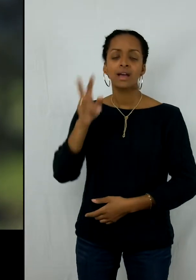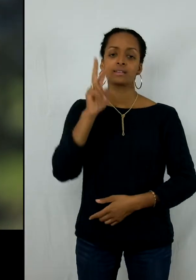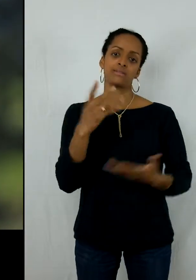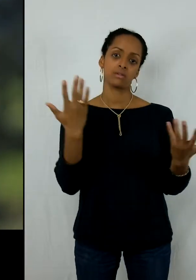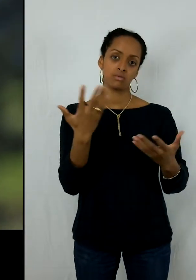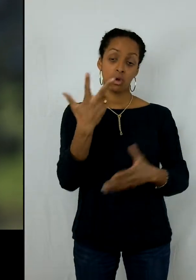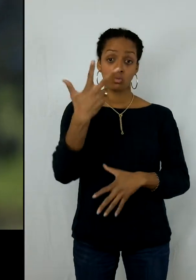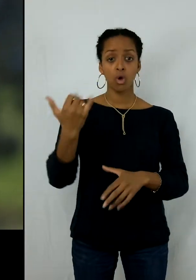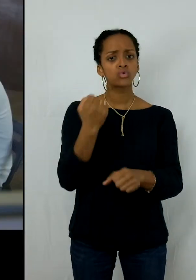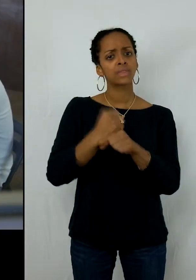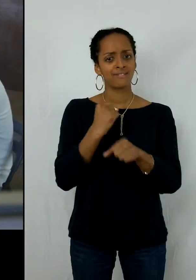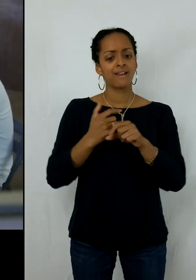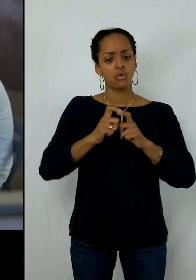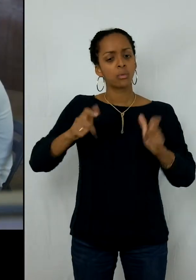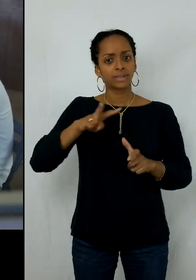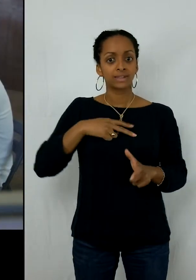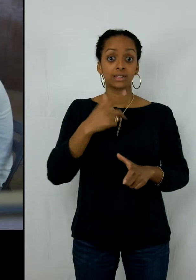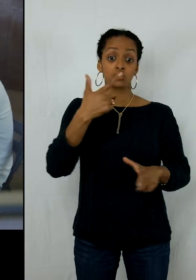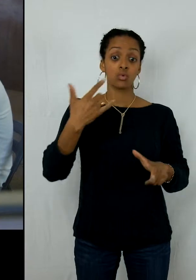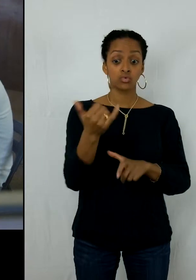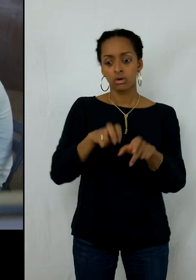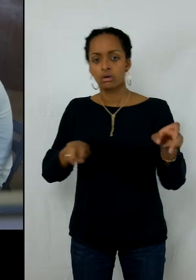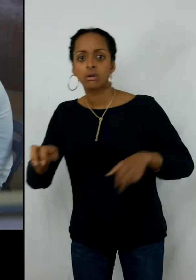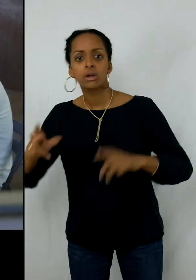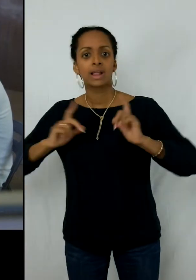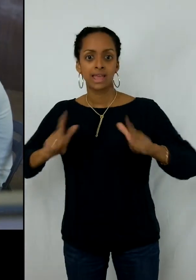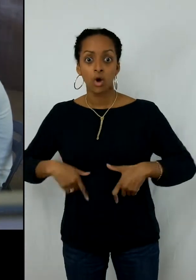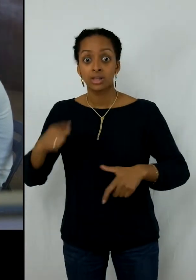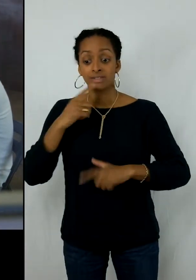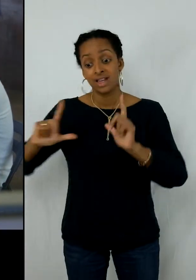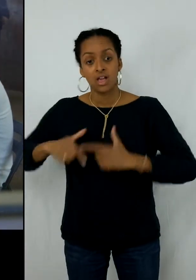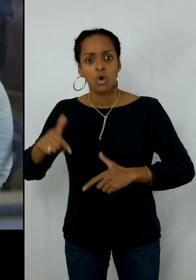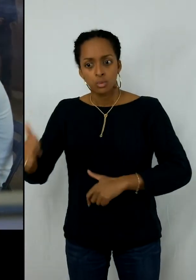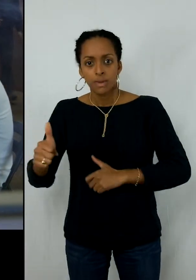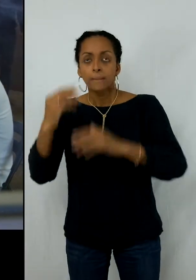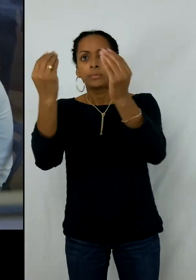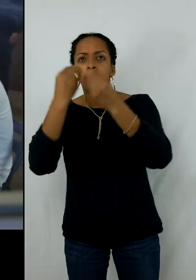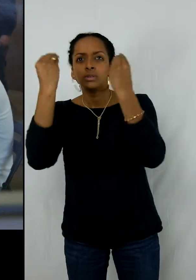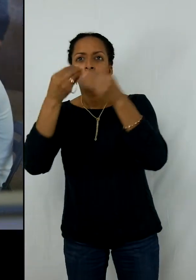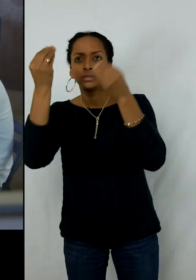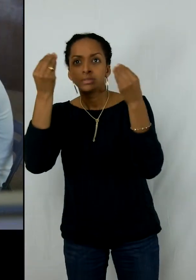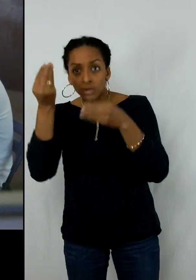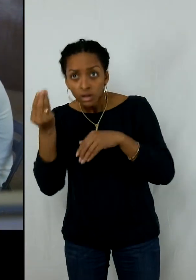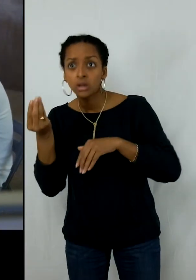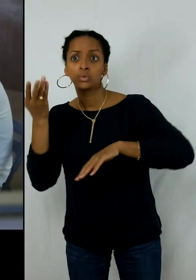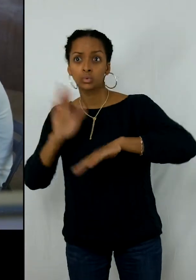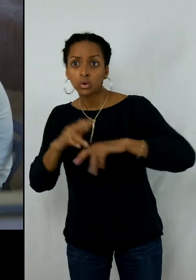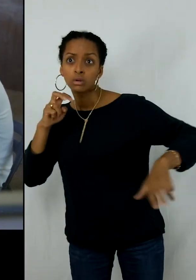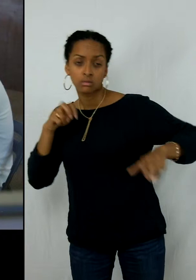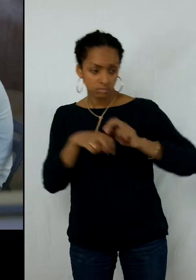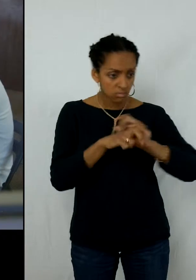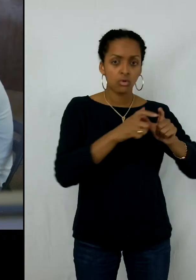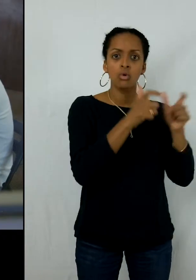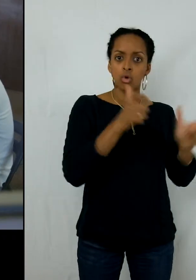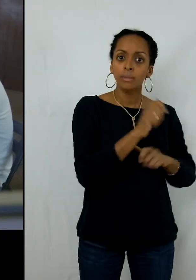apprend des choses qu'il va pouvoir réutiliser. Et il me semble qu'une petite entreprise comme la nôtre, où on est très polyvalent, c'est une très bonne marche